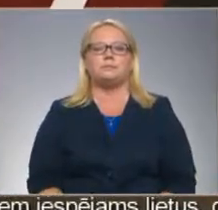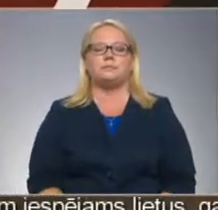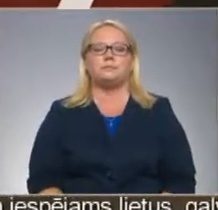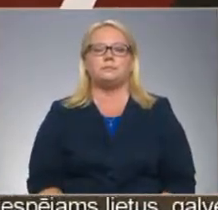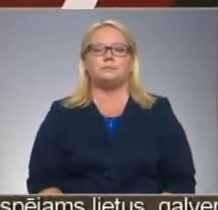Televīzija.